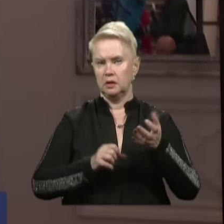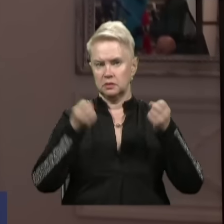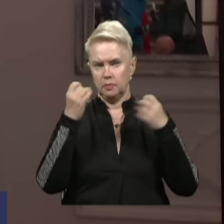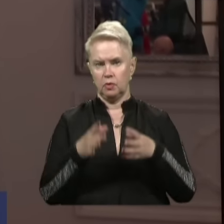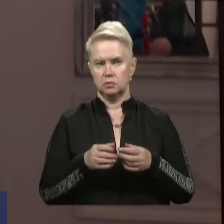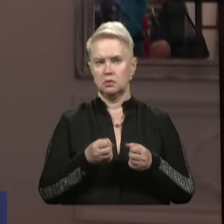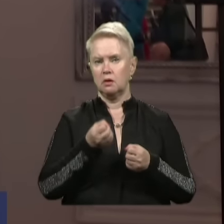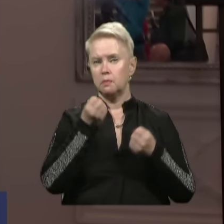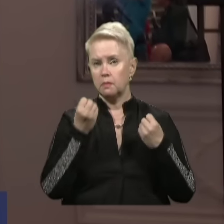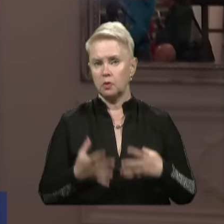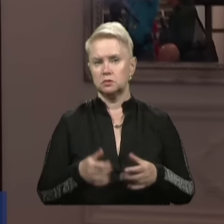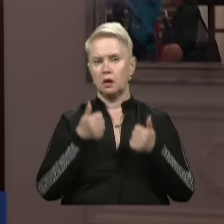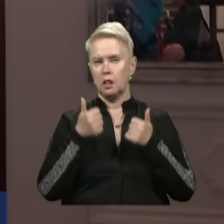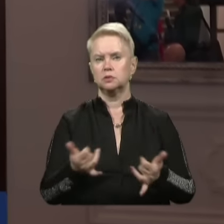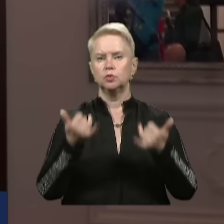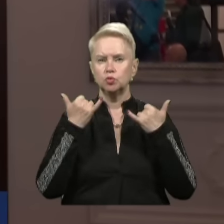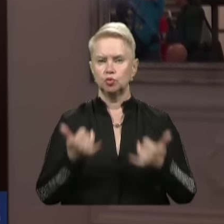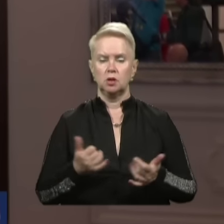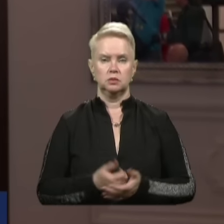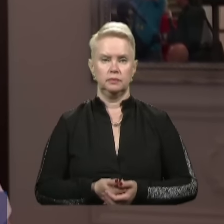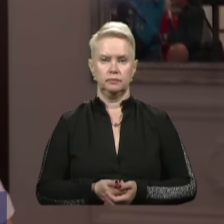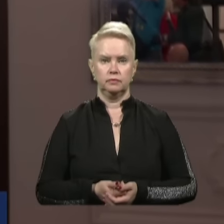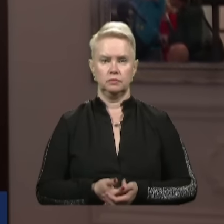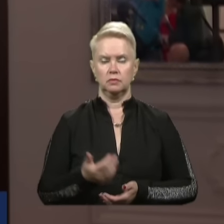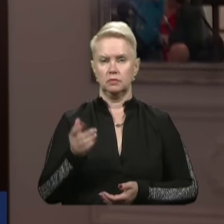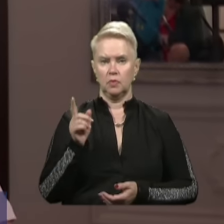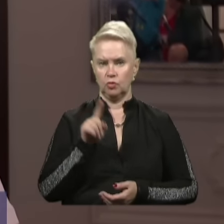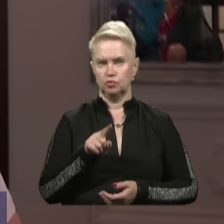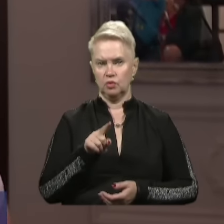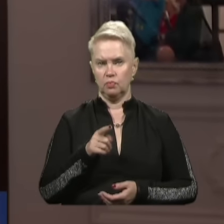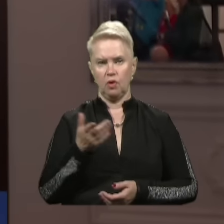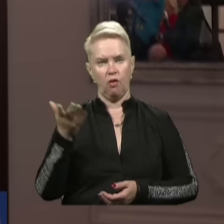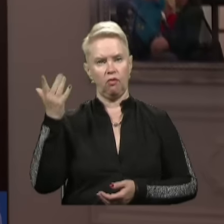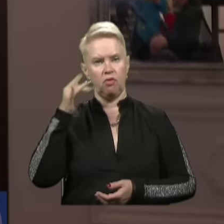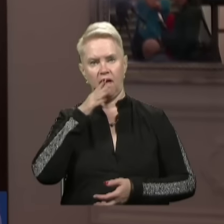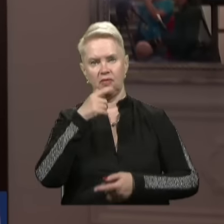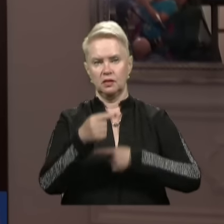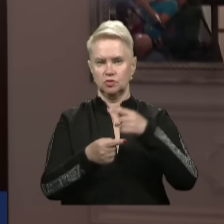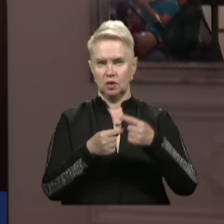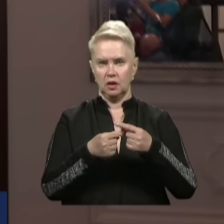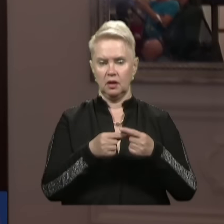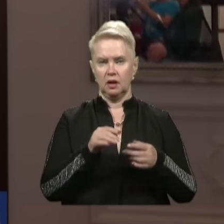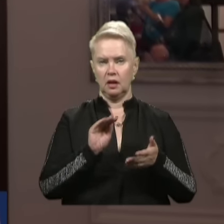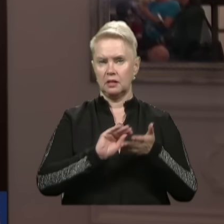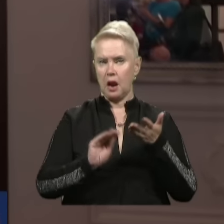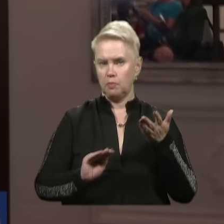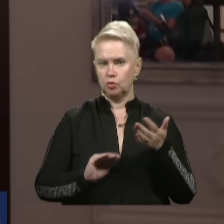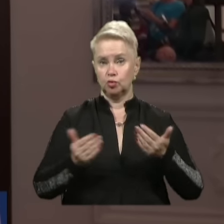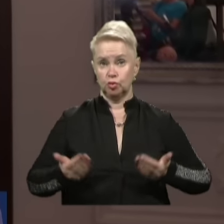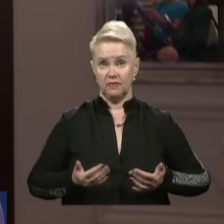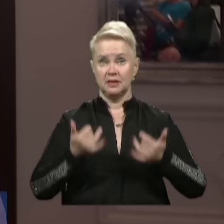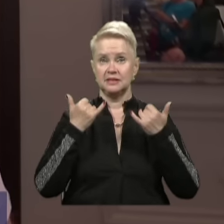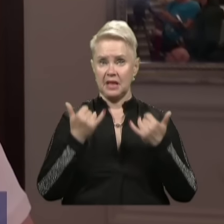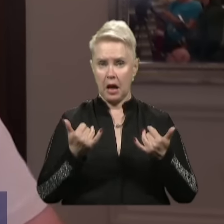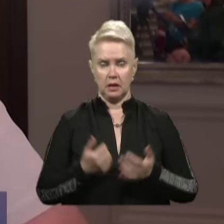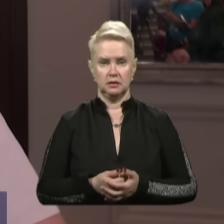класна, класна, сучасна п'єса, хоча про давні часи, але драматург живе зараз,